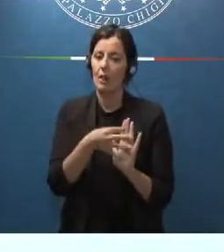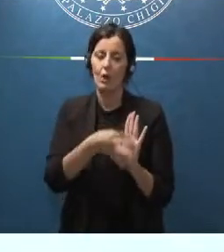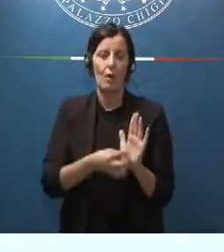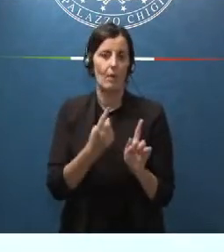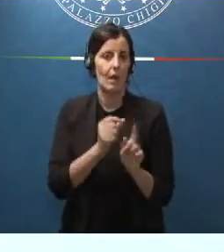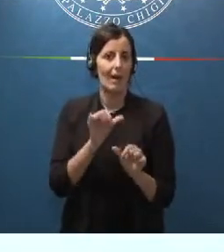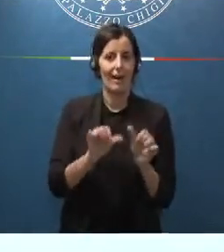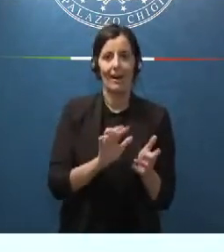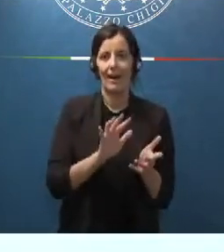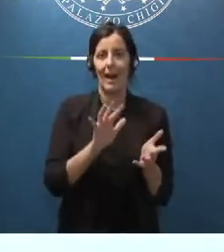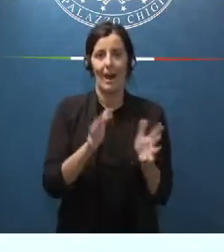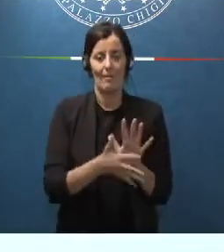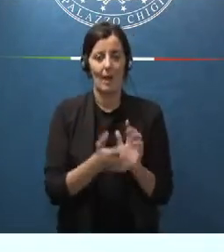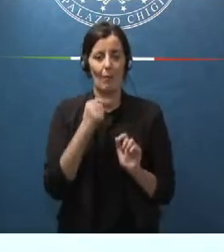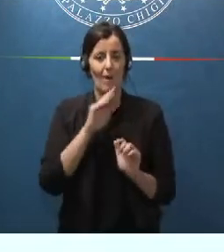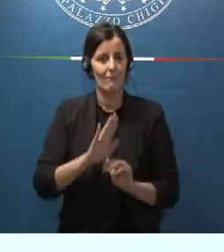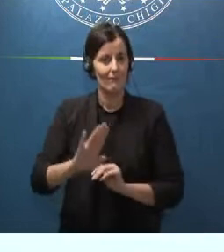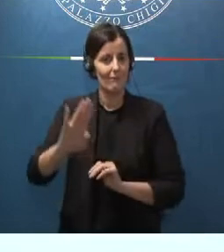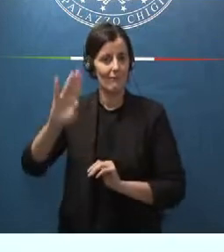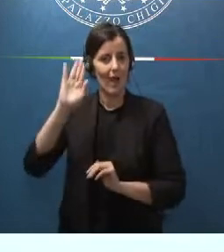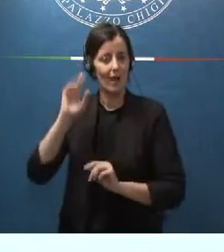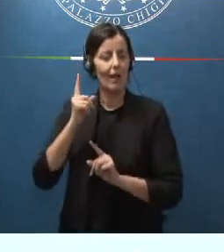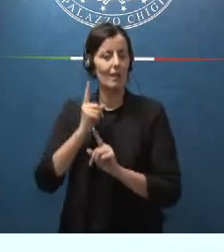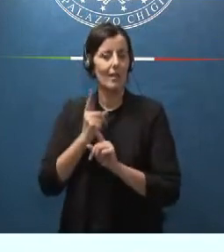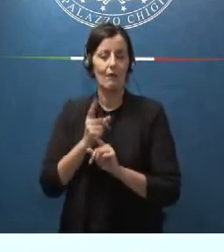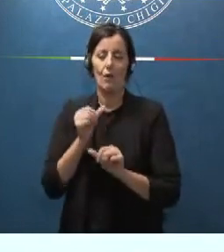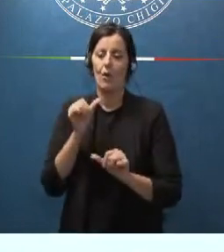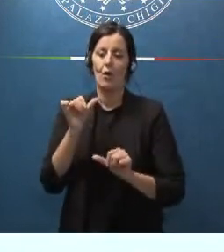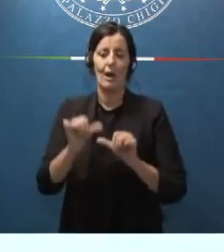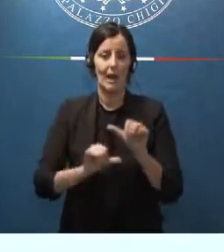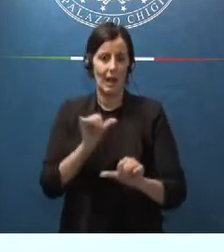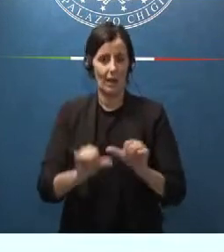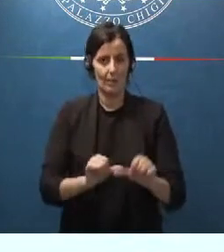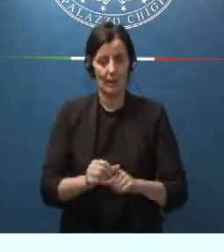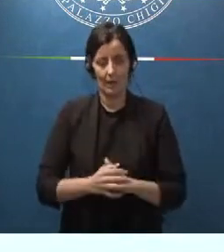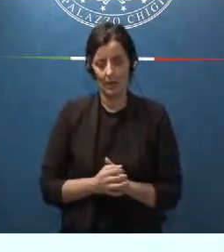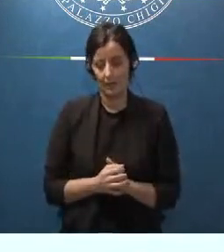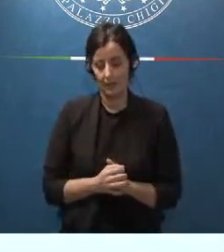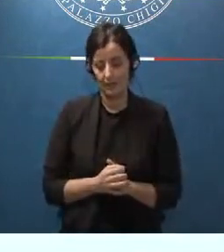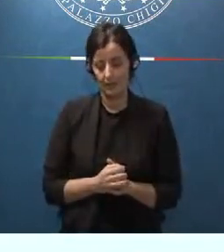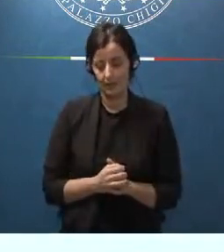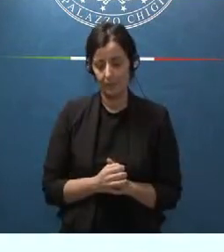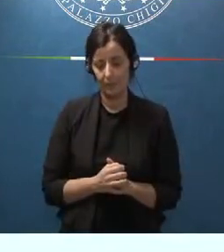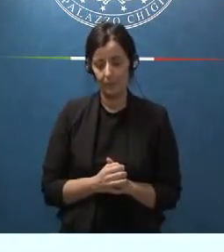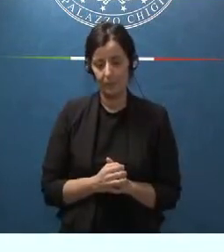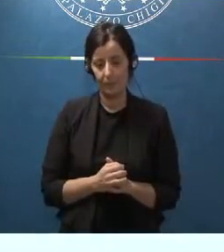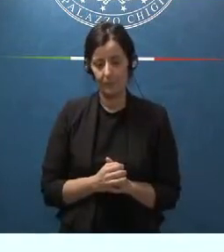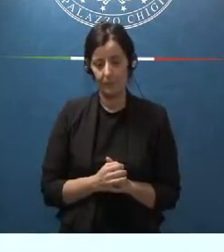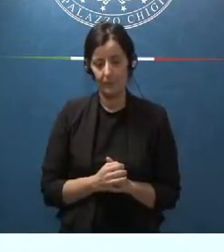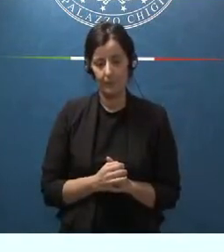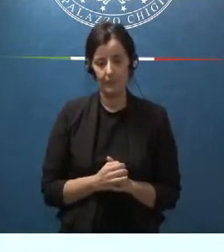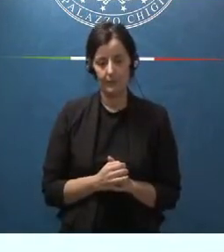erano le sedimentazioni consolidate di una certa pigrizia mentale. Abbiamo cambiato